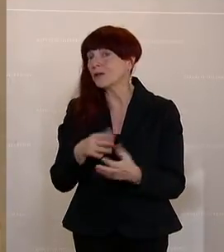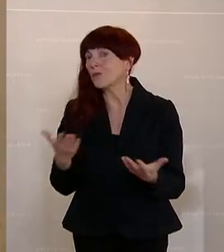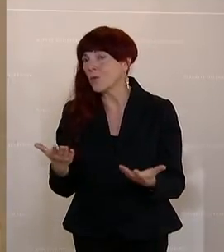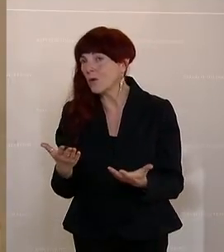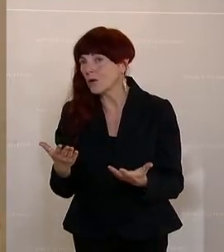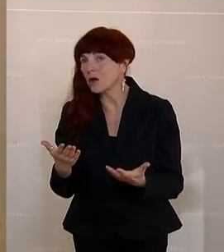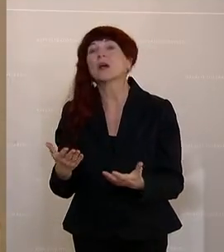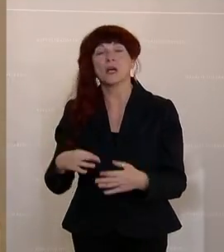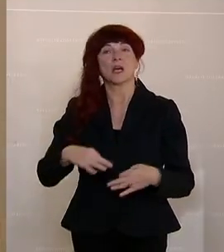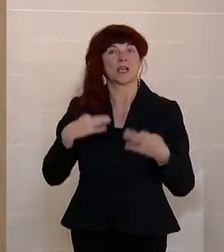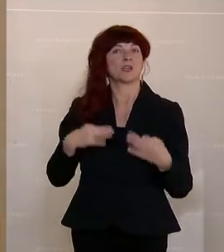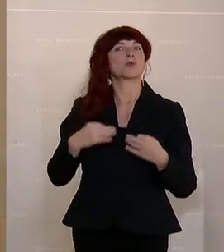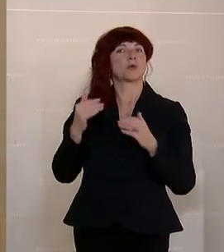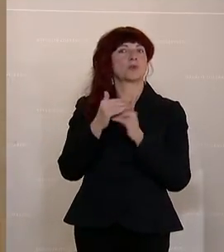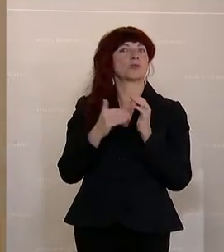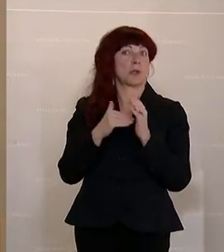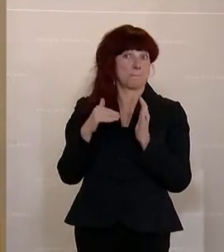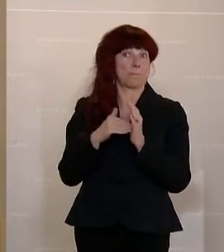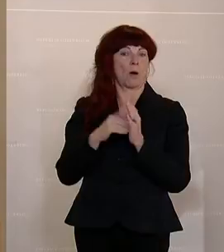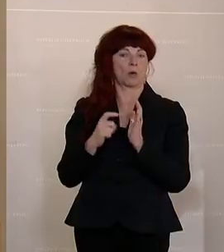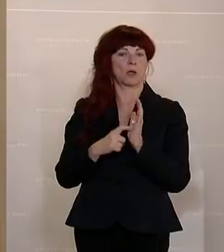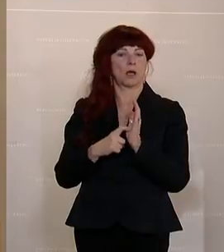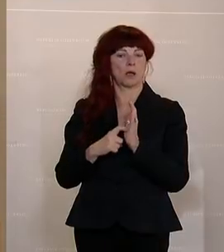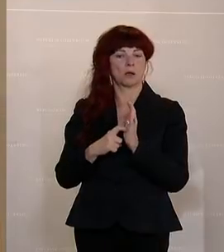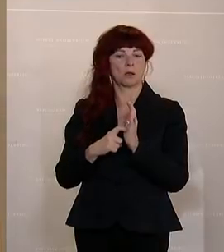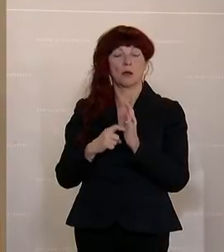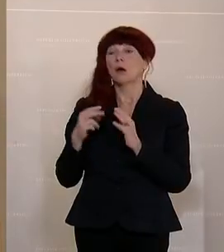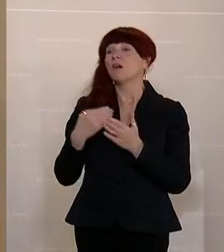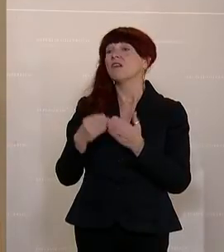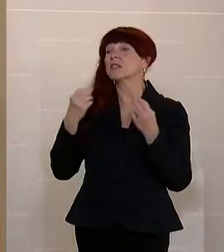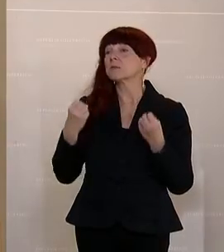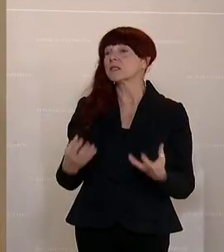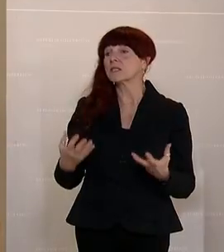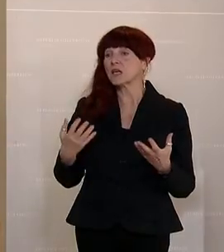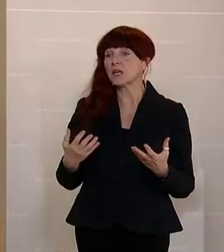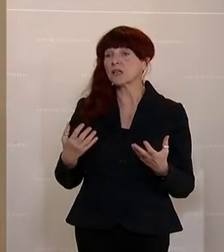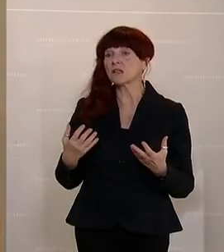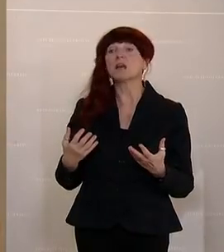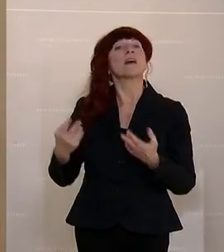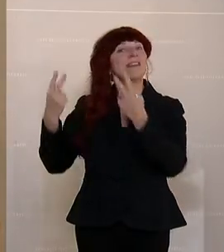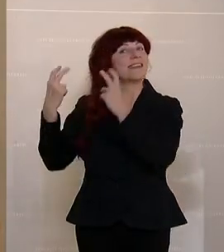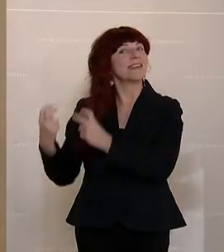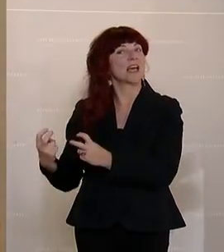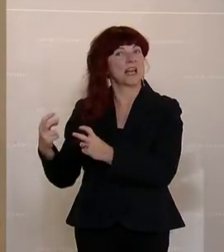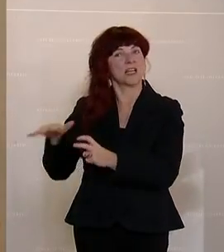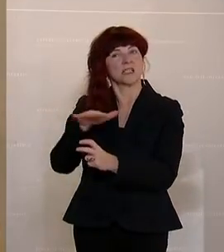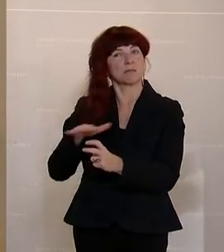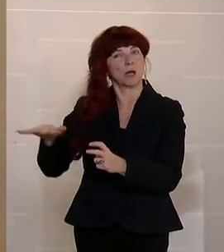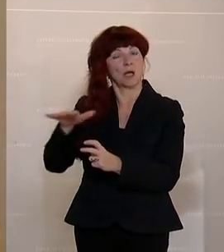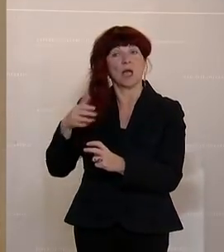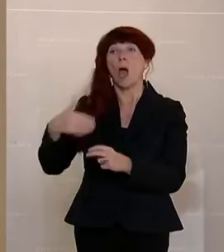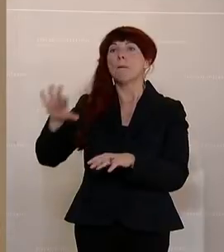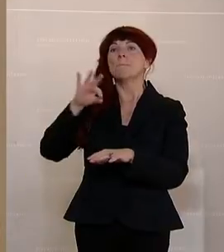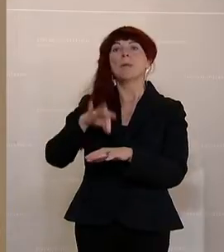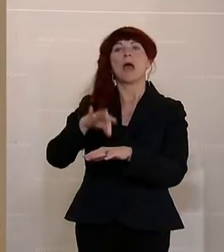Gesundheitssystem, mehr Geld. Denn was passiert denn mit dem im niedergelassenen Bereich? Immer mehr Ärzte gehen in